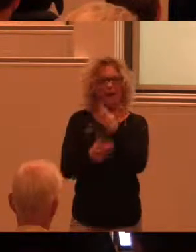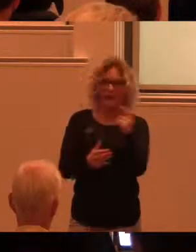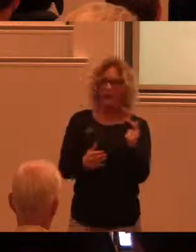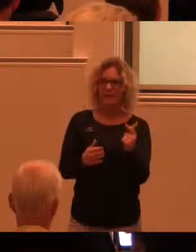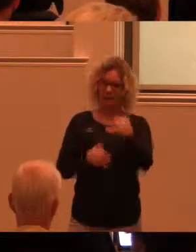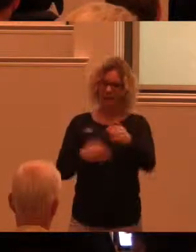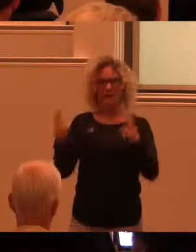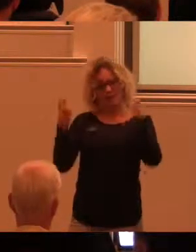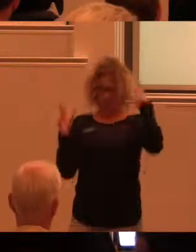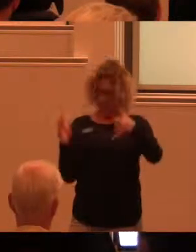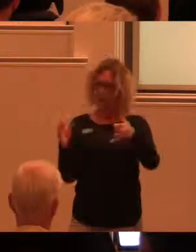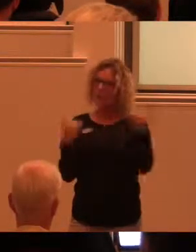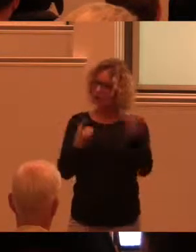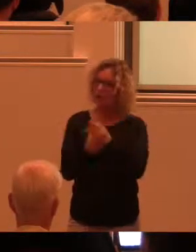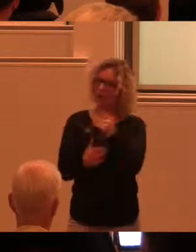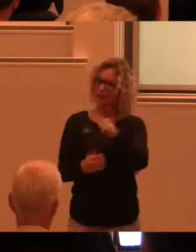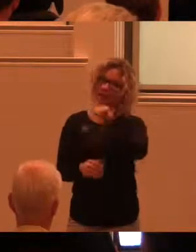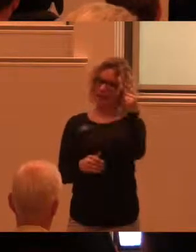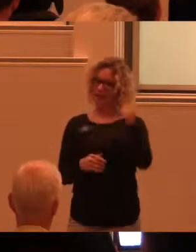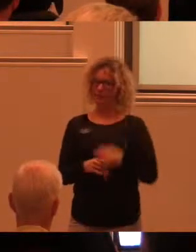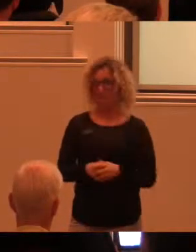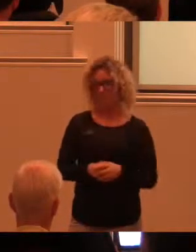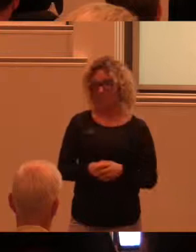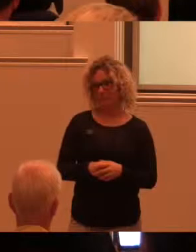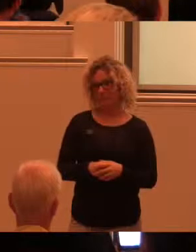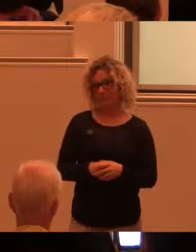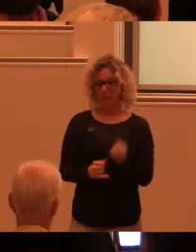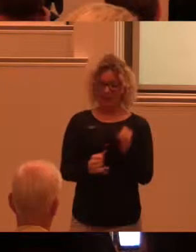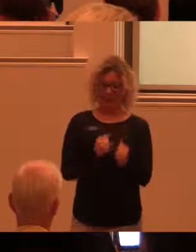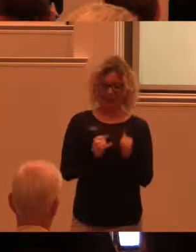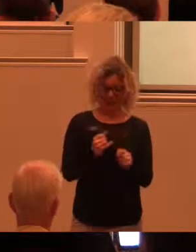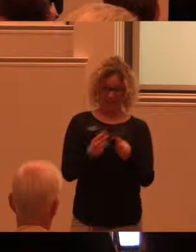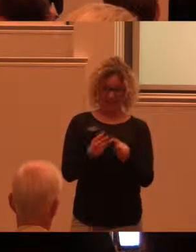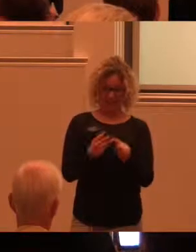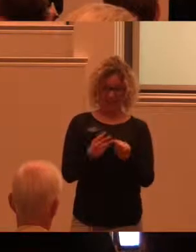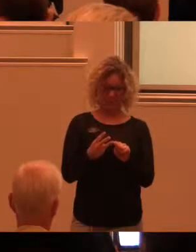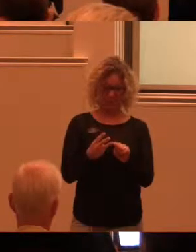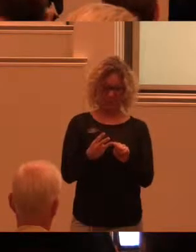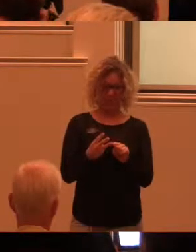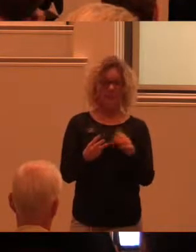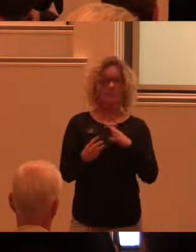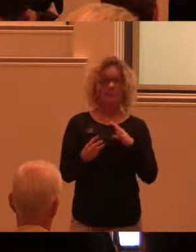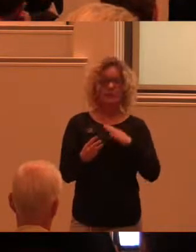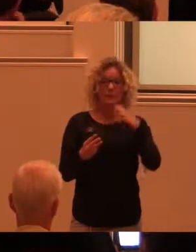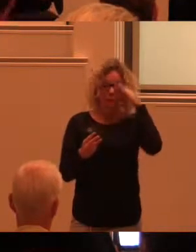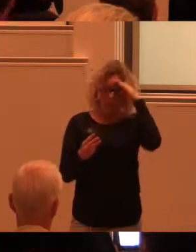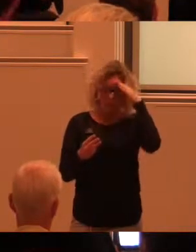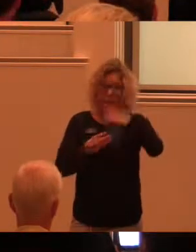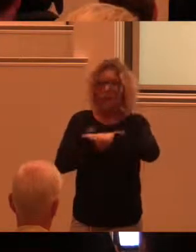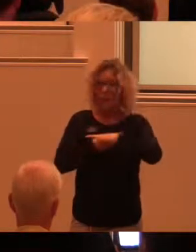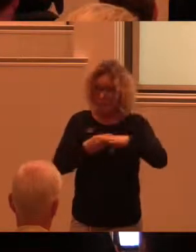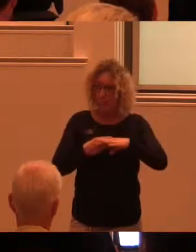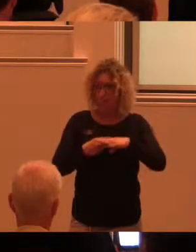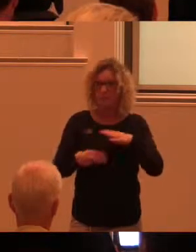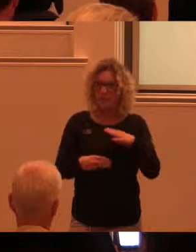av de mänskliga rättigheterna. Och den sista dimensionen, det är att det finns en skamgräns. Det